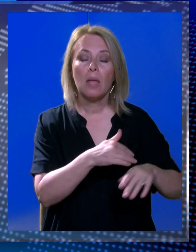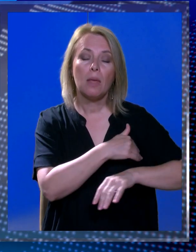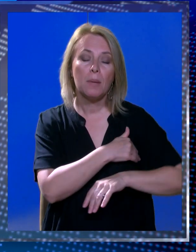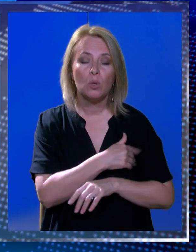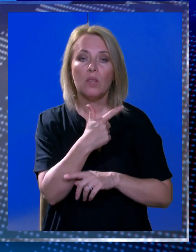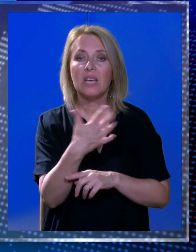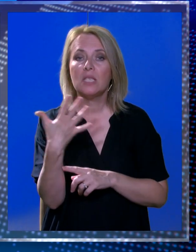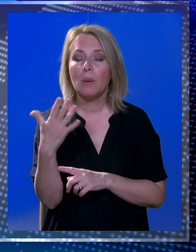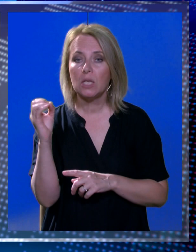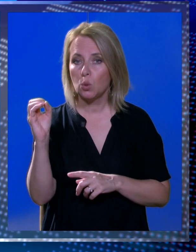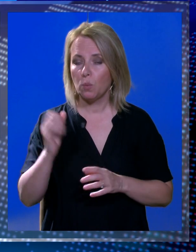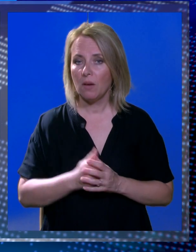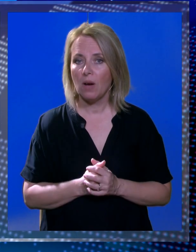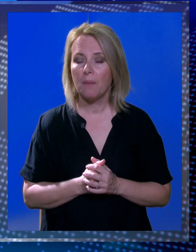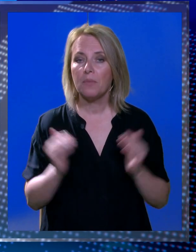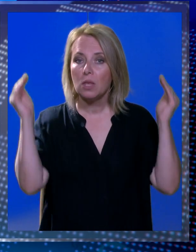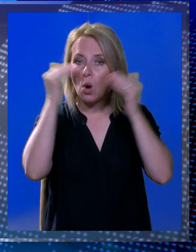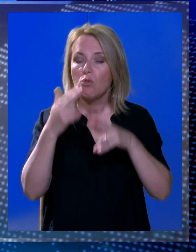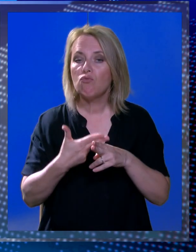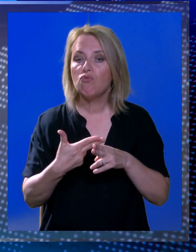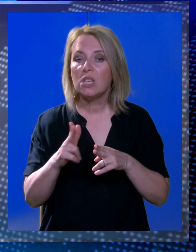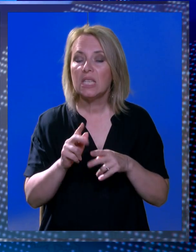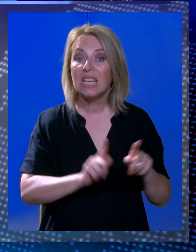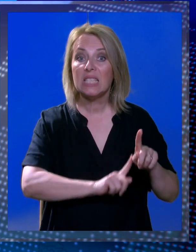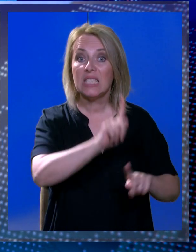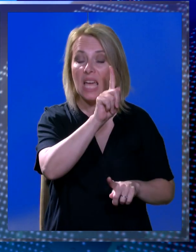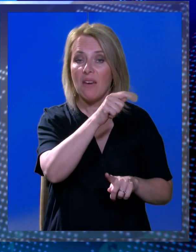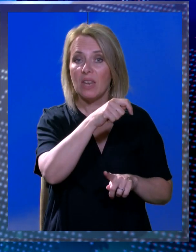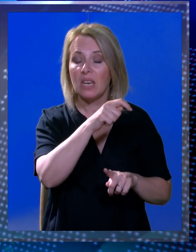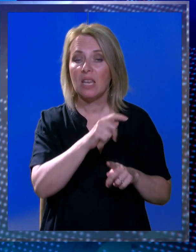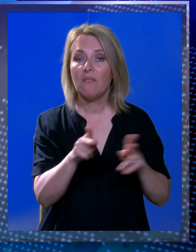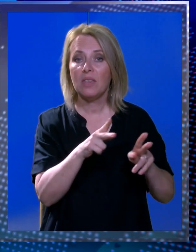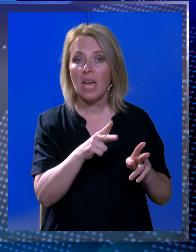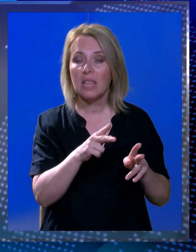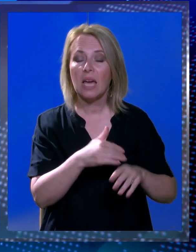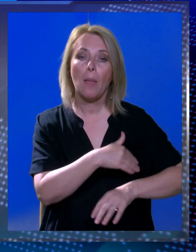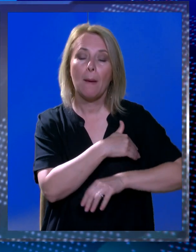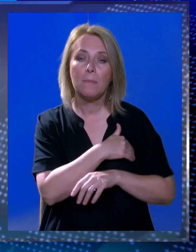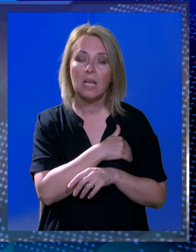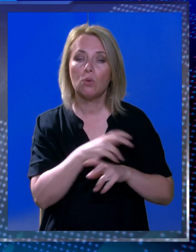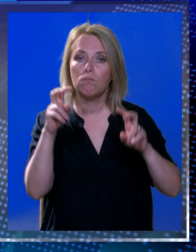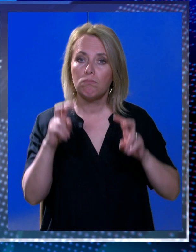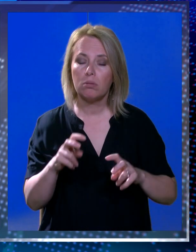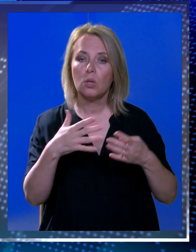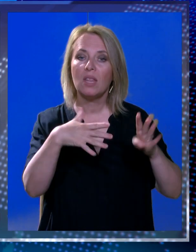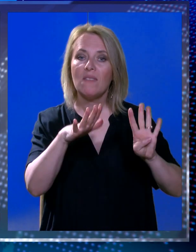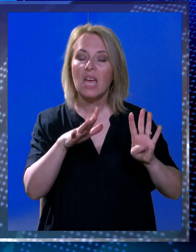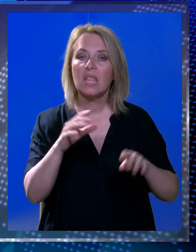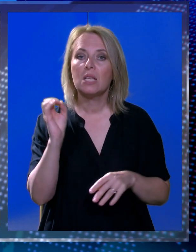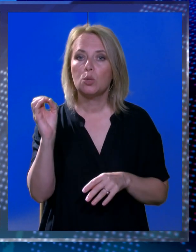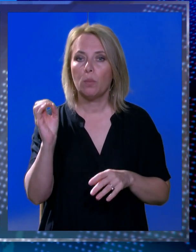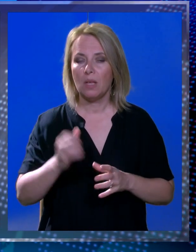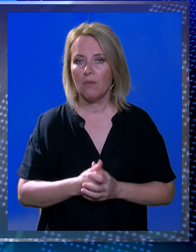oko 25 ciljevi stupnjeva Noć vedra uz sjevera sa temperatura će se spustiti do 19 ciljevi